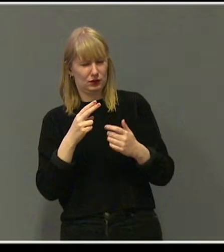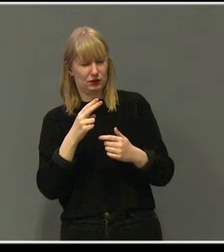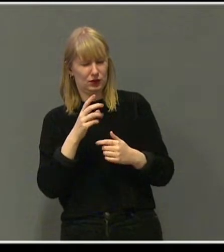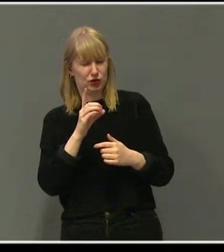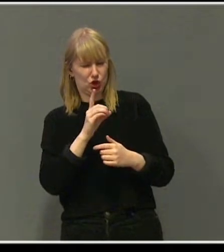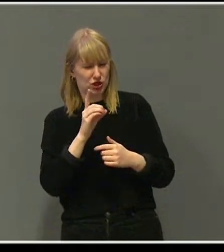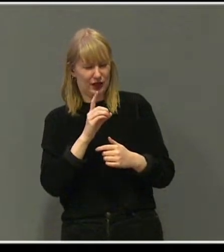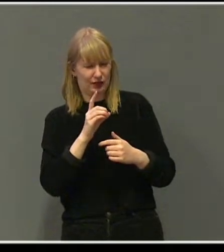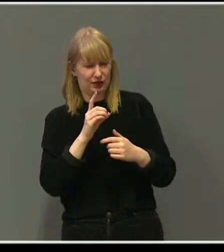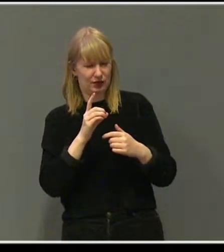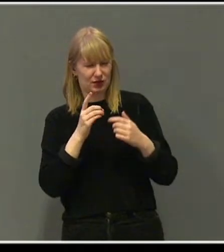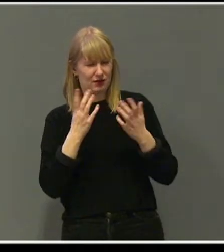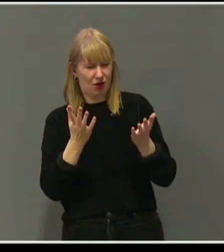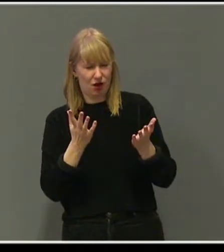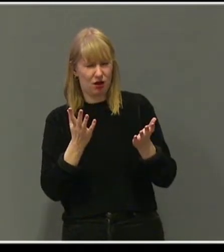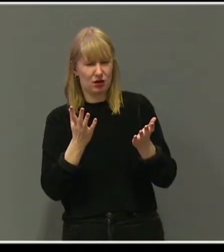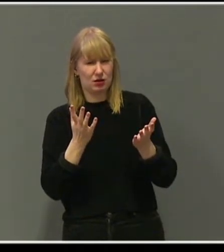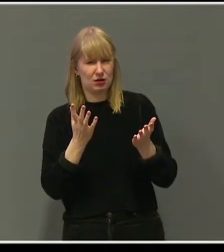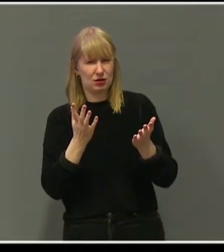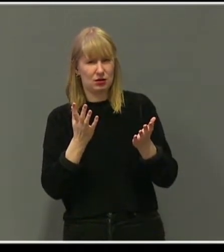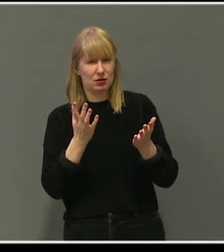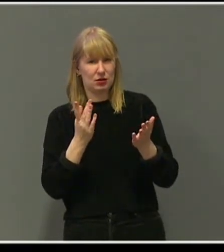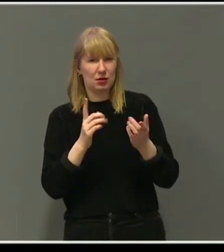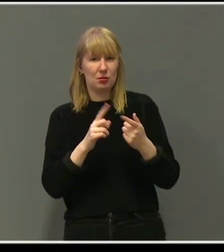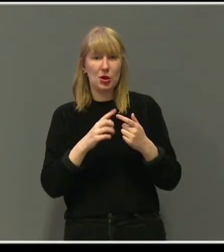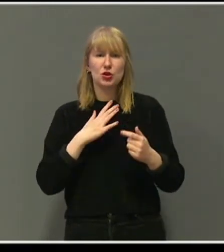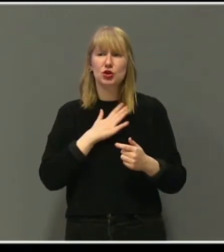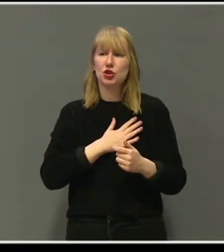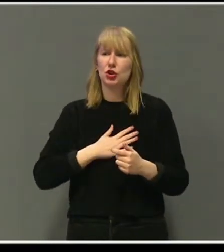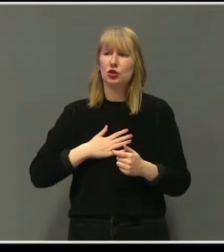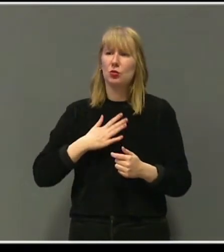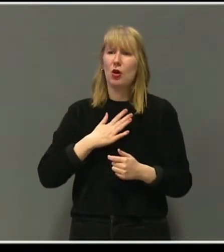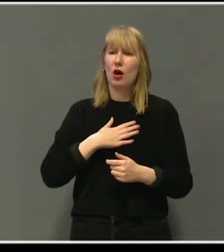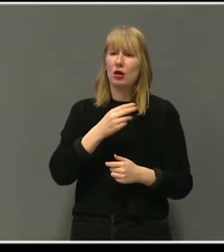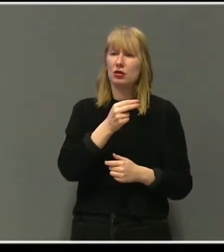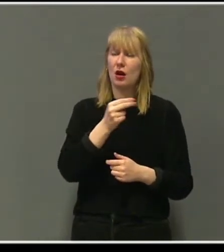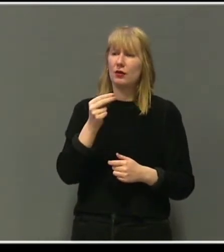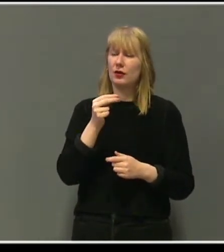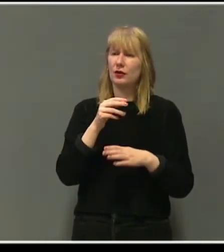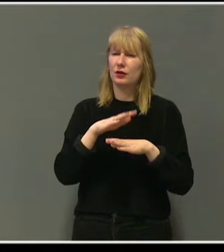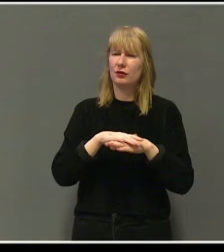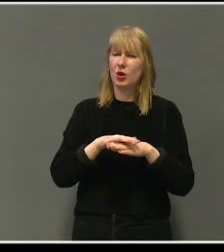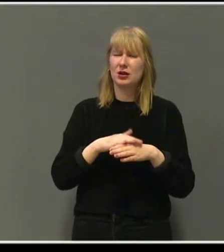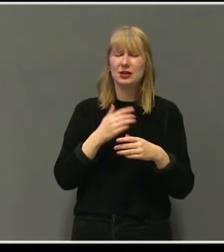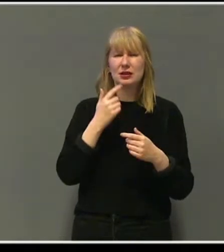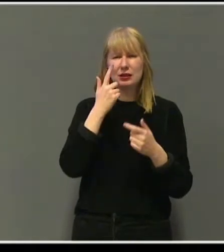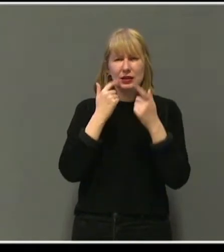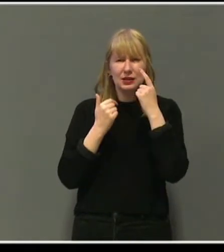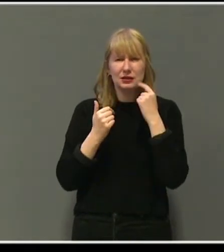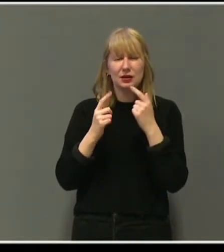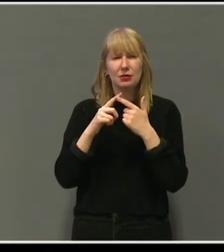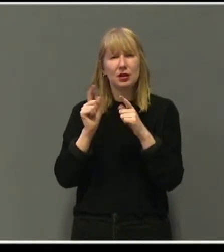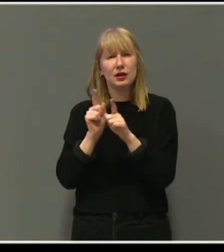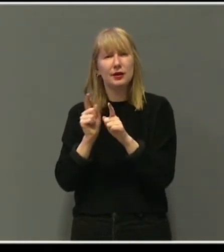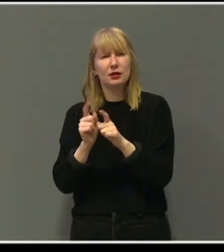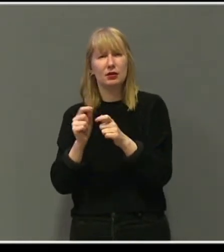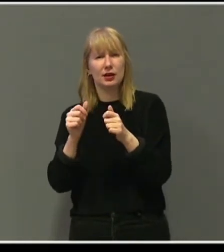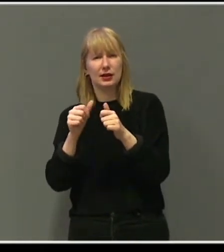Duchenne sa oss ingenting. Men at sykdommen hadde et navn kjentes både litt leit og litt greit.